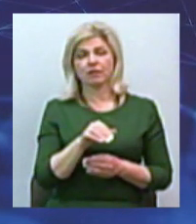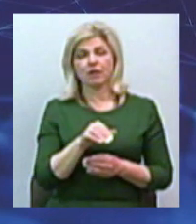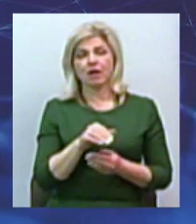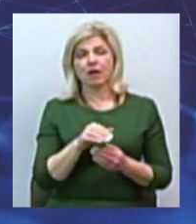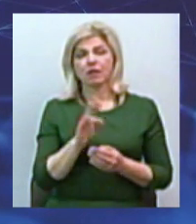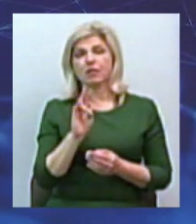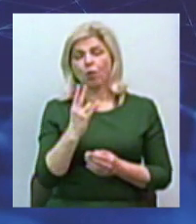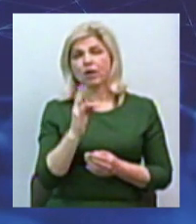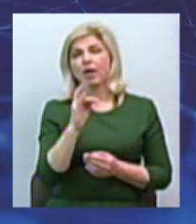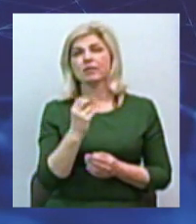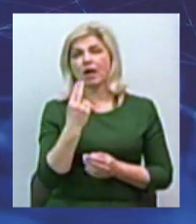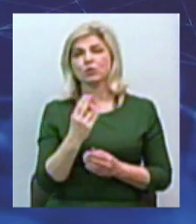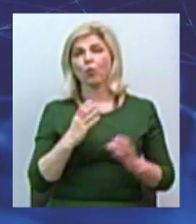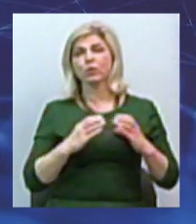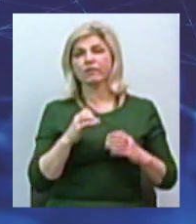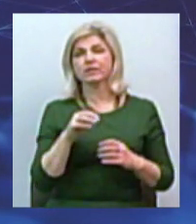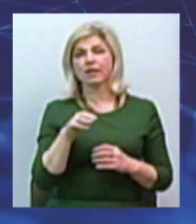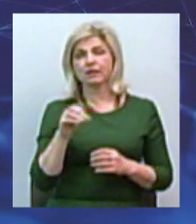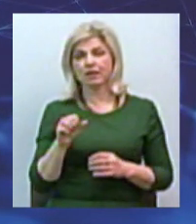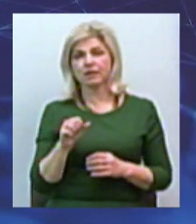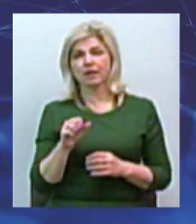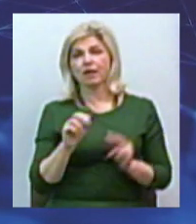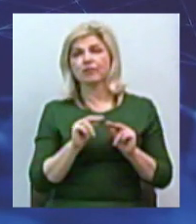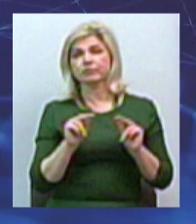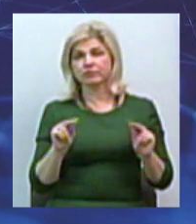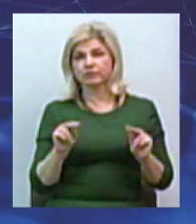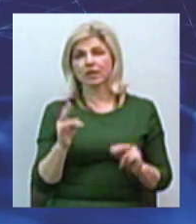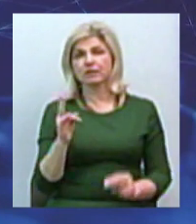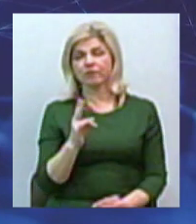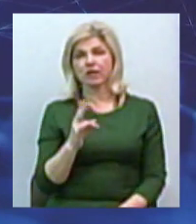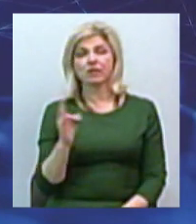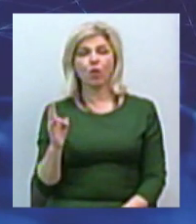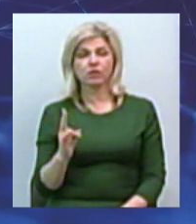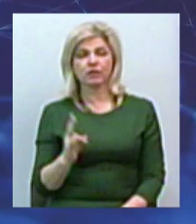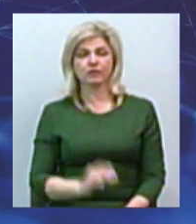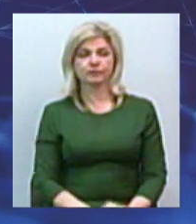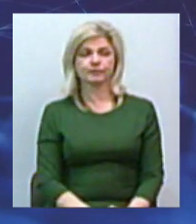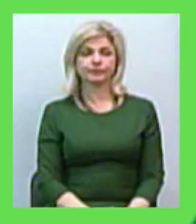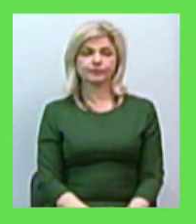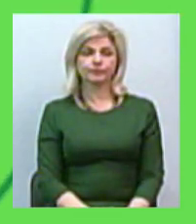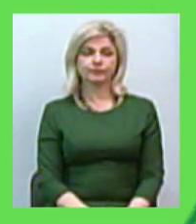Миколаївського національного університету імені Василя Сухомлинського Наталія Ніколаєнко. Прошу.